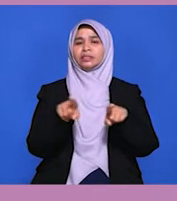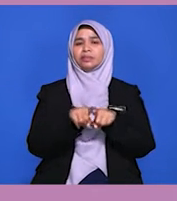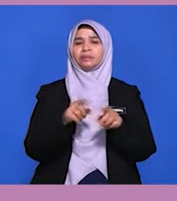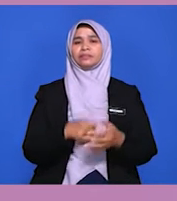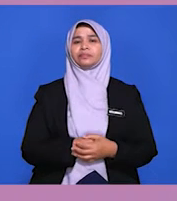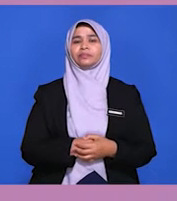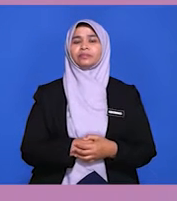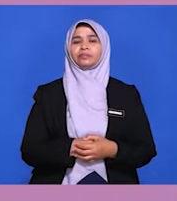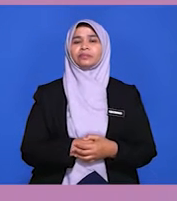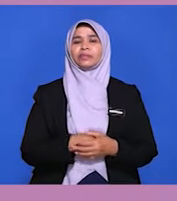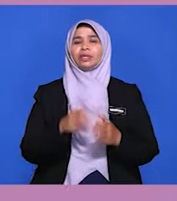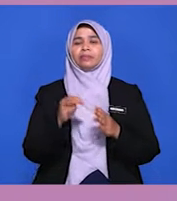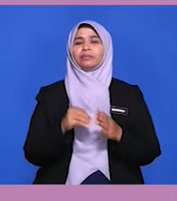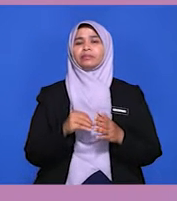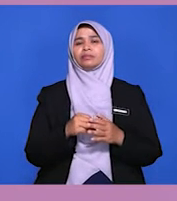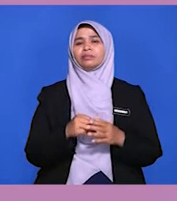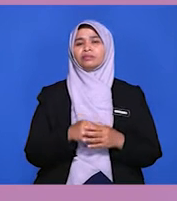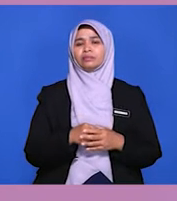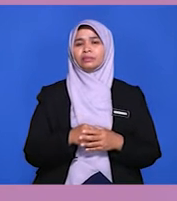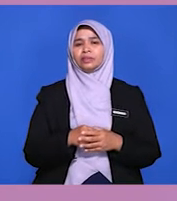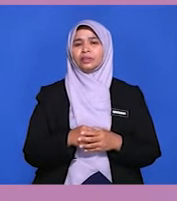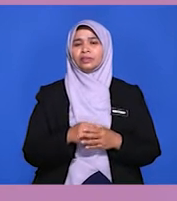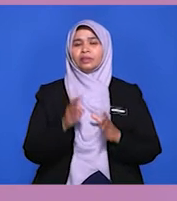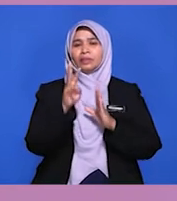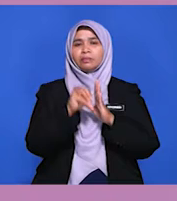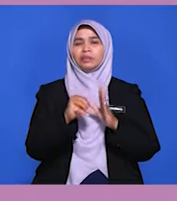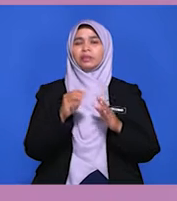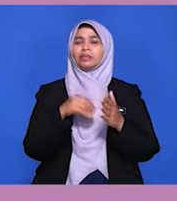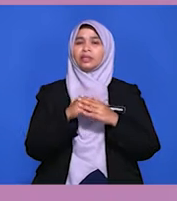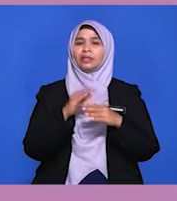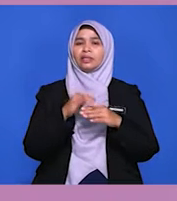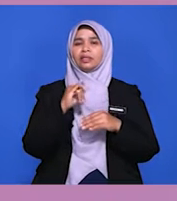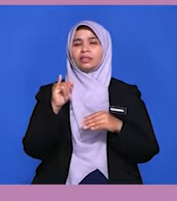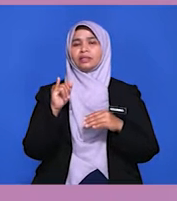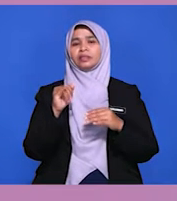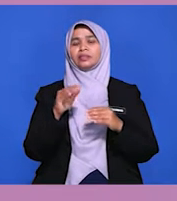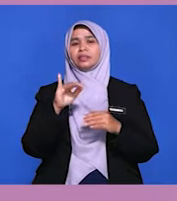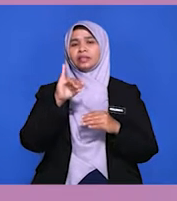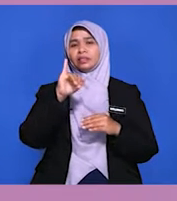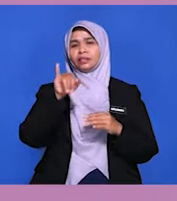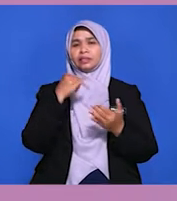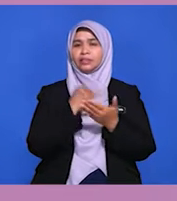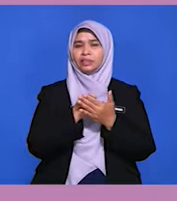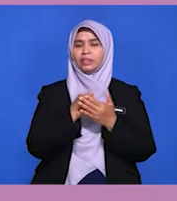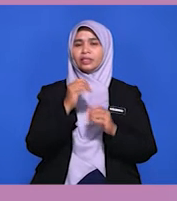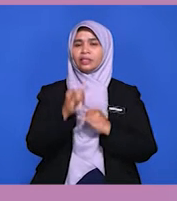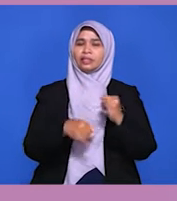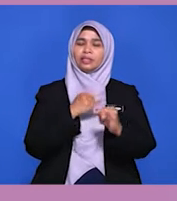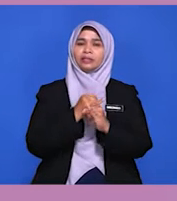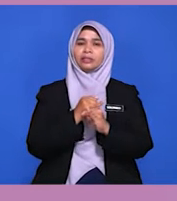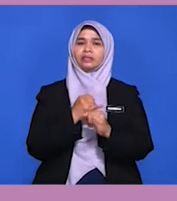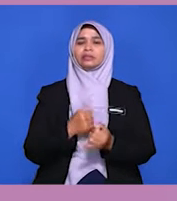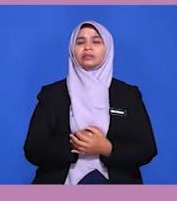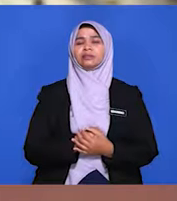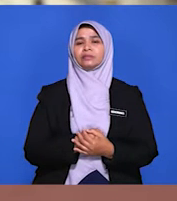Yang kedua, menangani jenayah antarabangsa. Malaysia perlu sokongan daripada negara